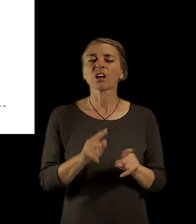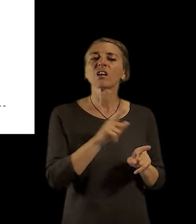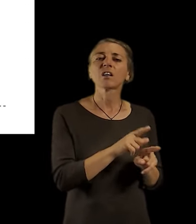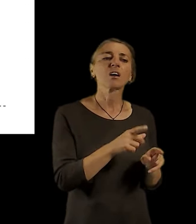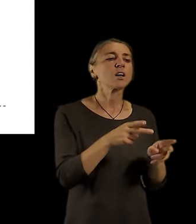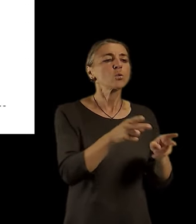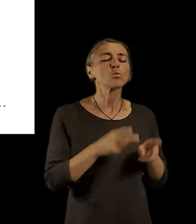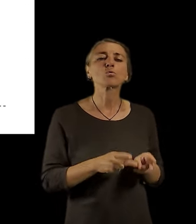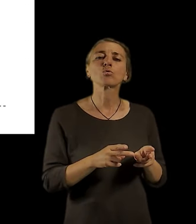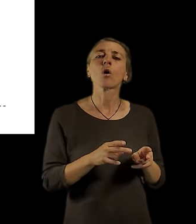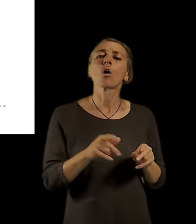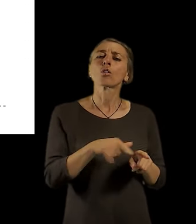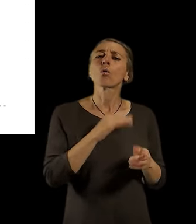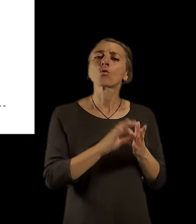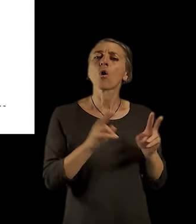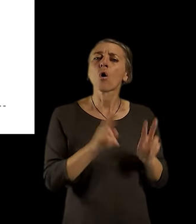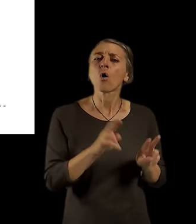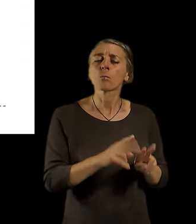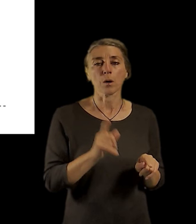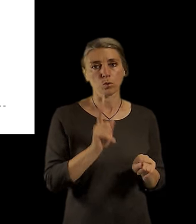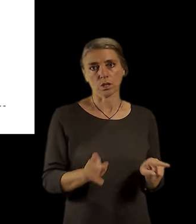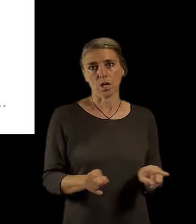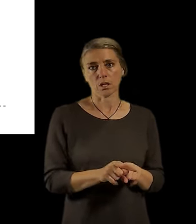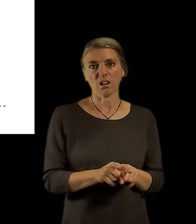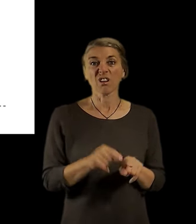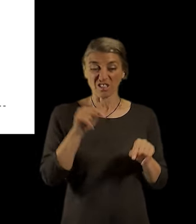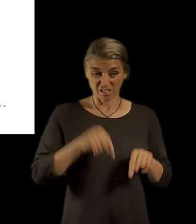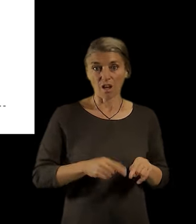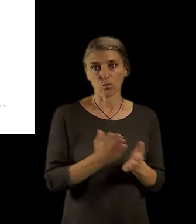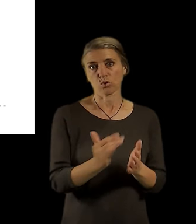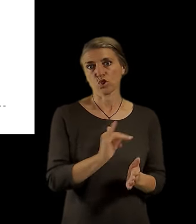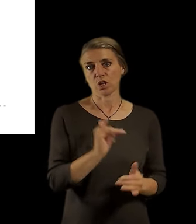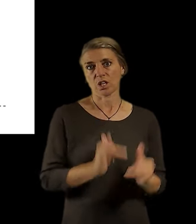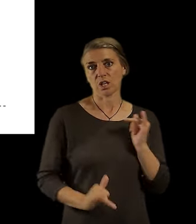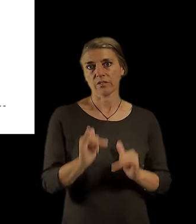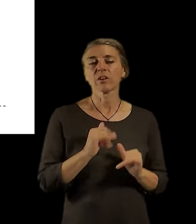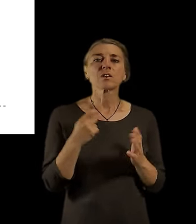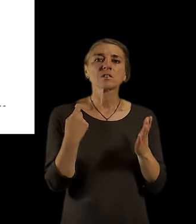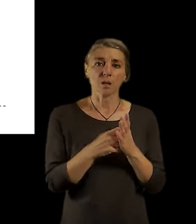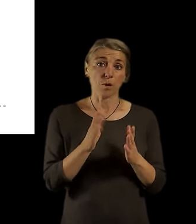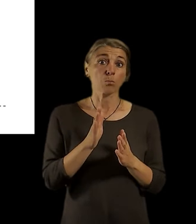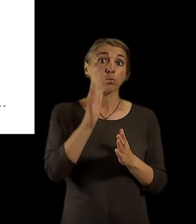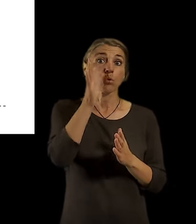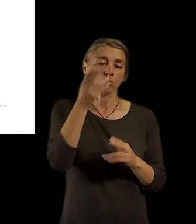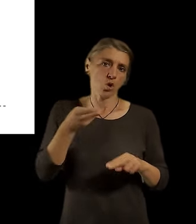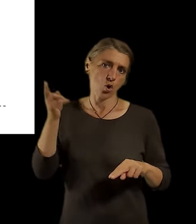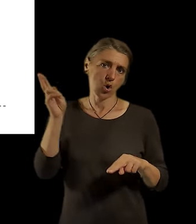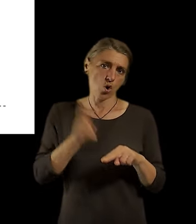S tím, že už aktuálně u těch lůžek dlouhodobé péče je aktuálně velký nedostatek a dobucna musíme počítat bez prohlubování deficitu.